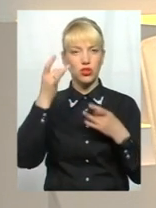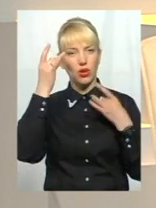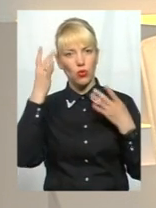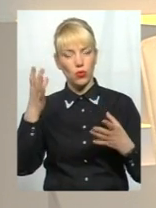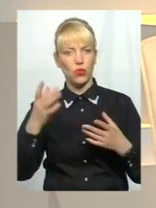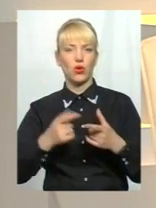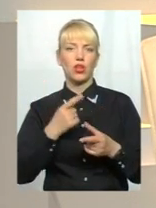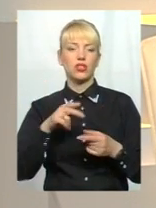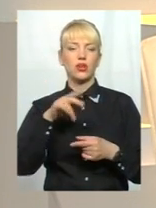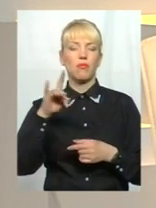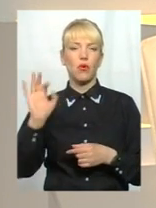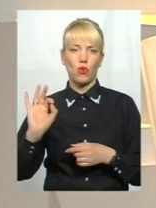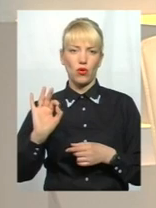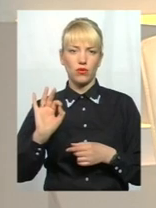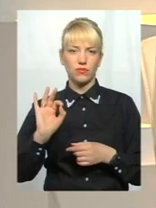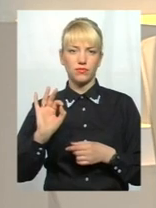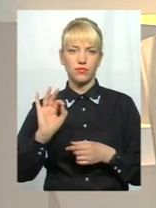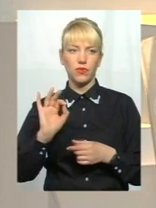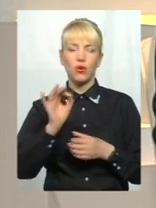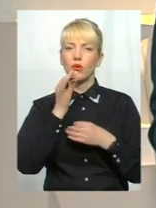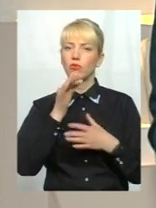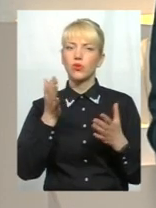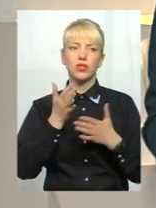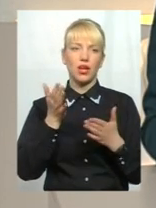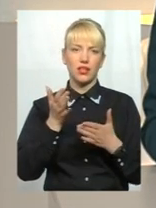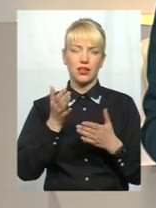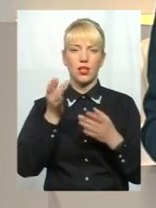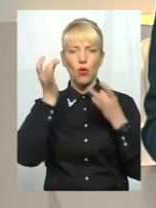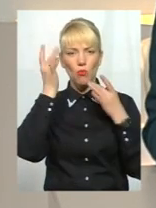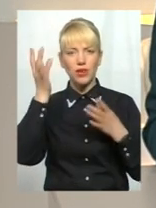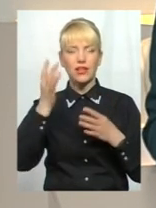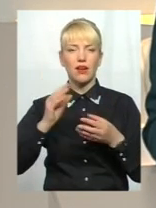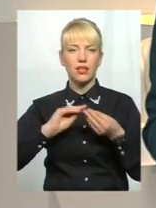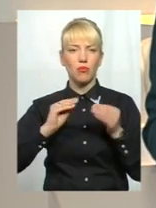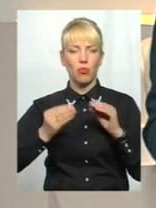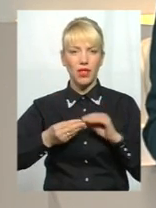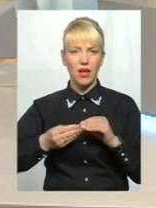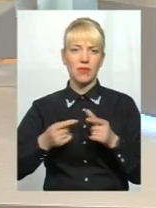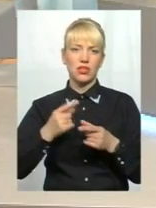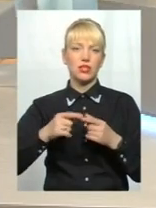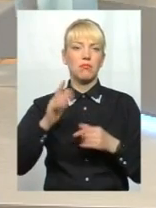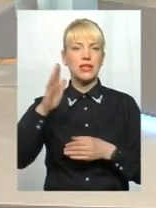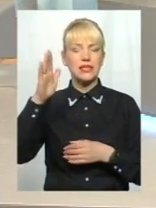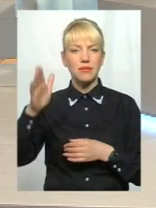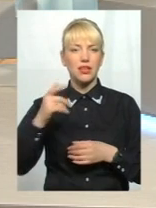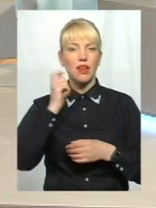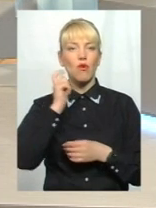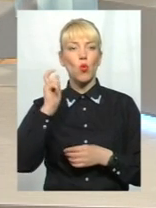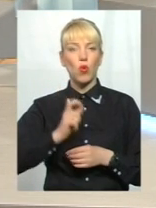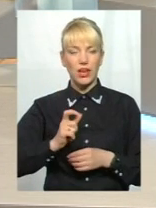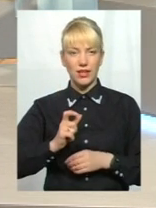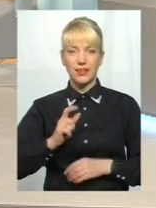про будь-які гуманітарні проблеми, чи то перспективи України,